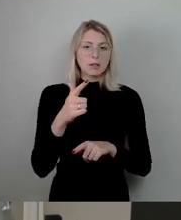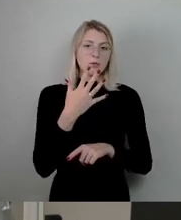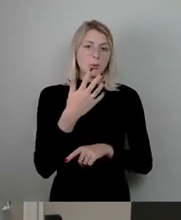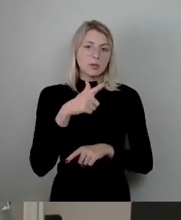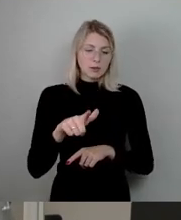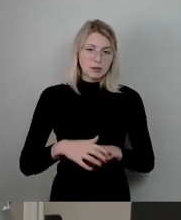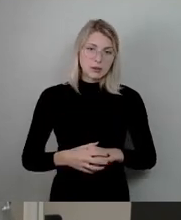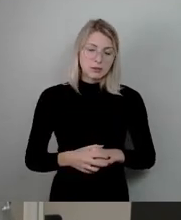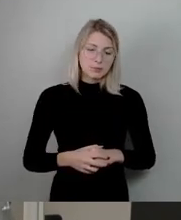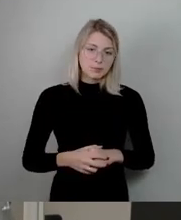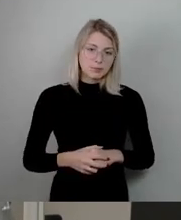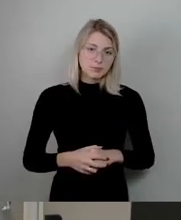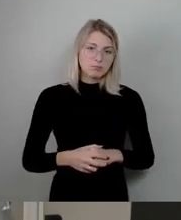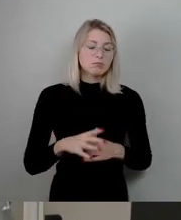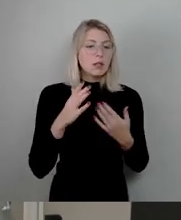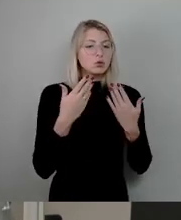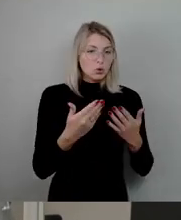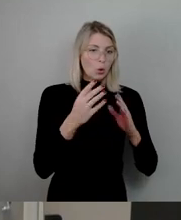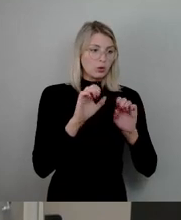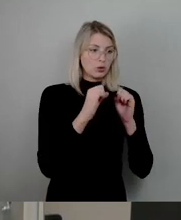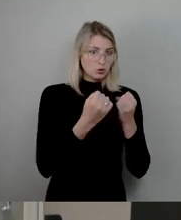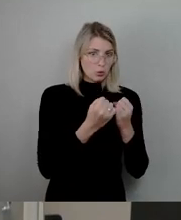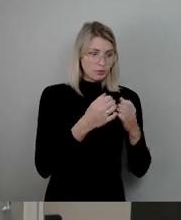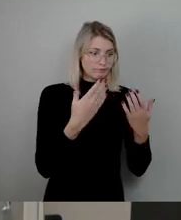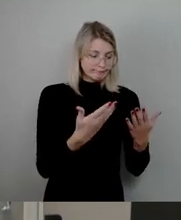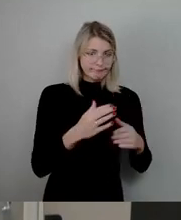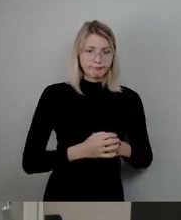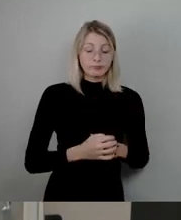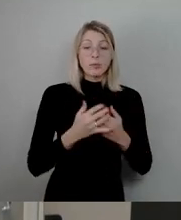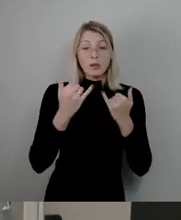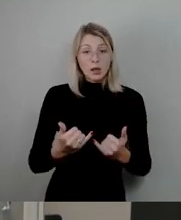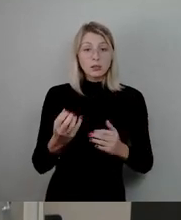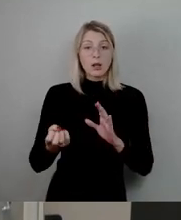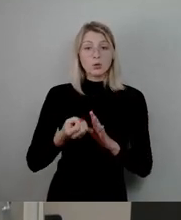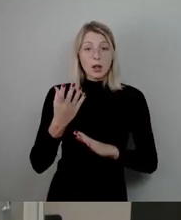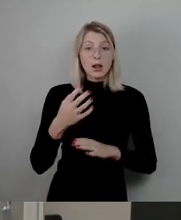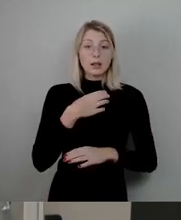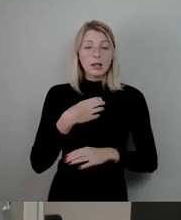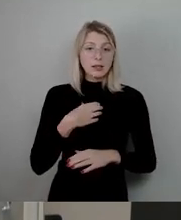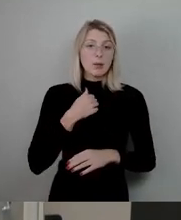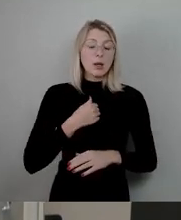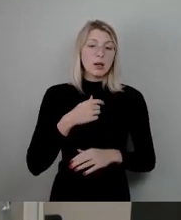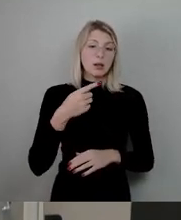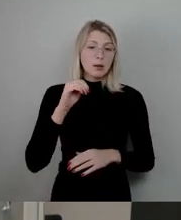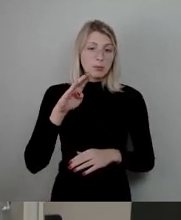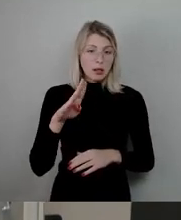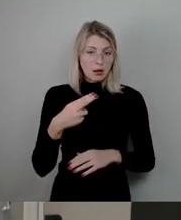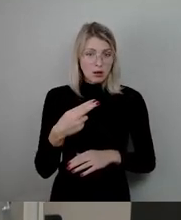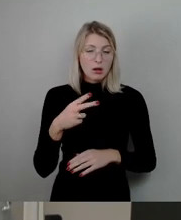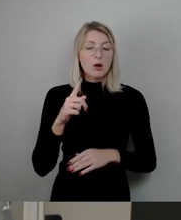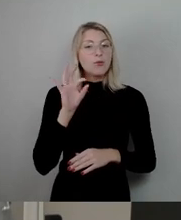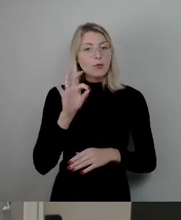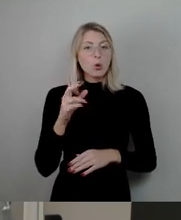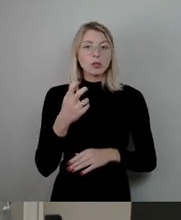Das ist sozusagen die Ausgangssituation. Und aktuell zahlt die Dresdner Bäder GmbH für dieses 30 Jahre alte